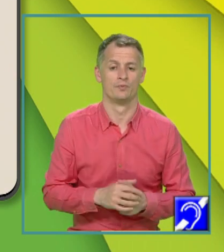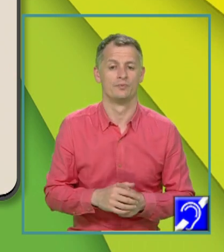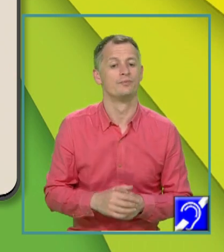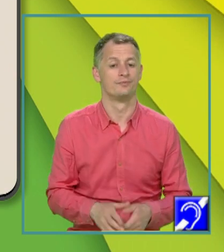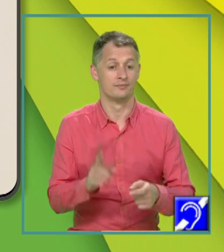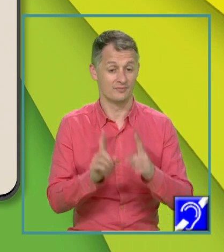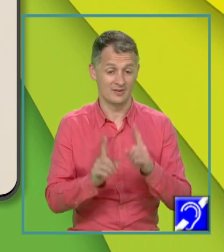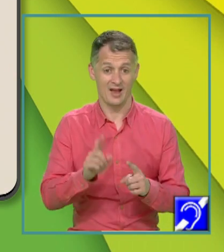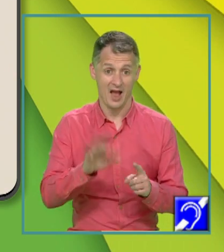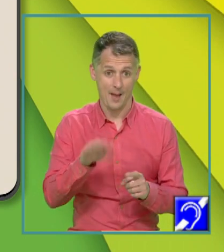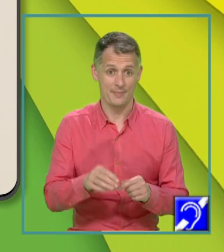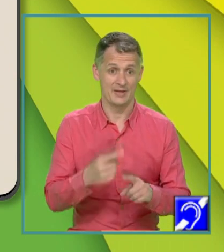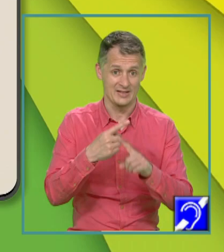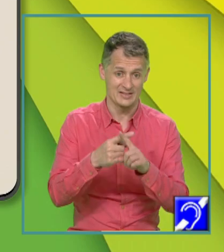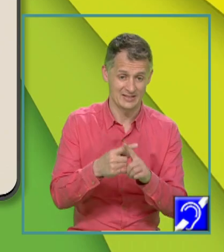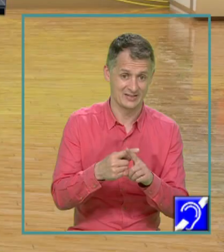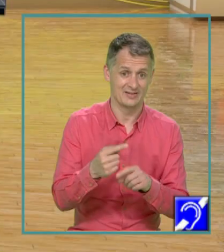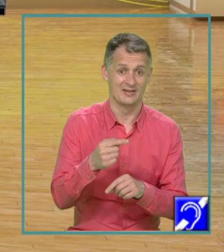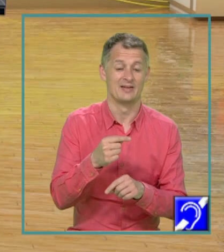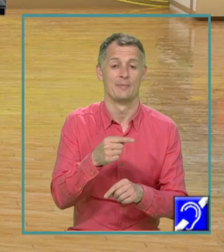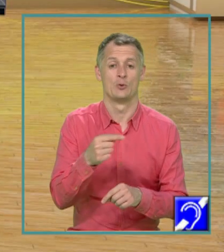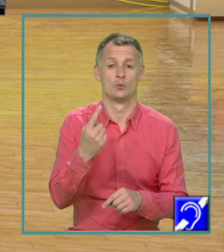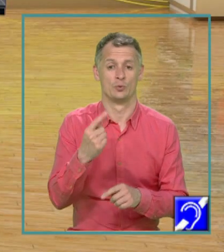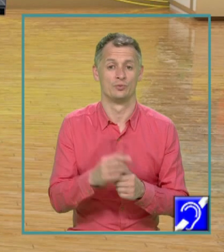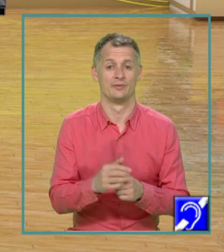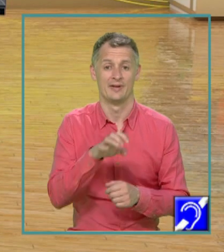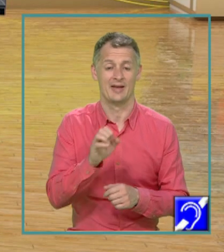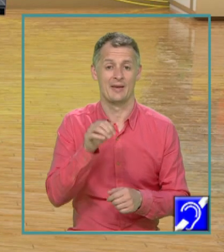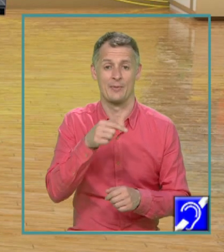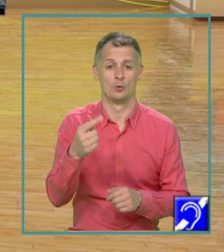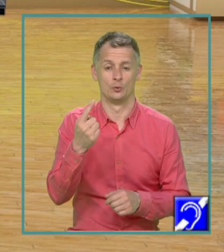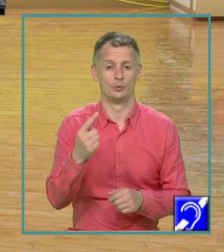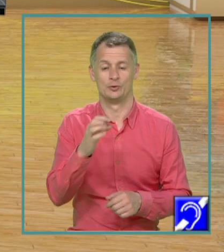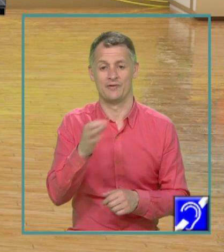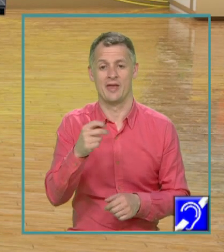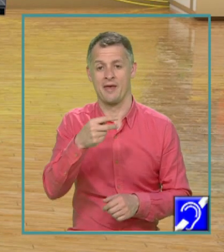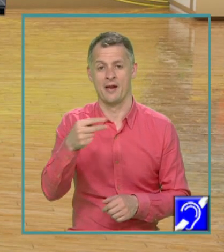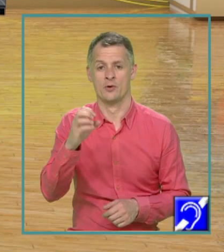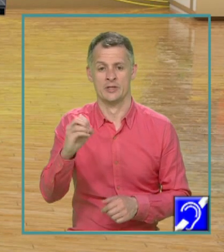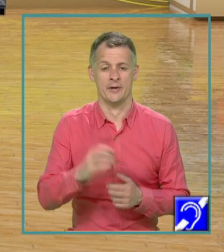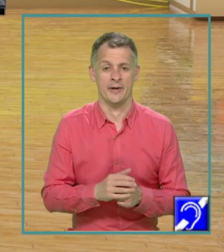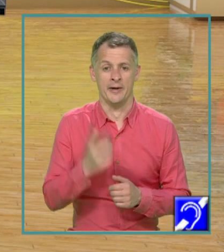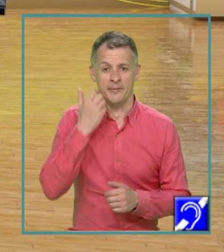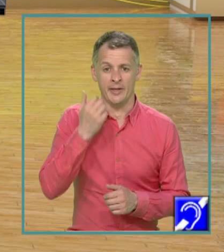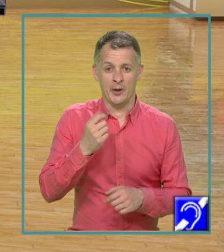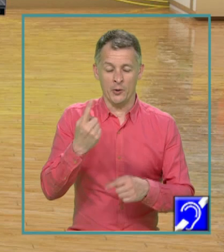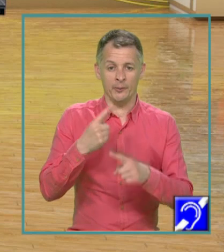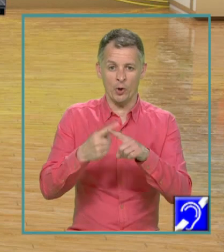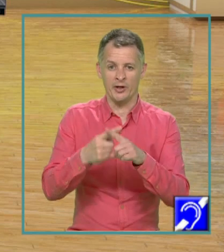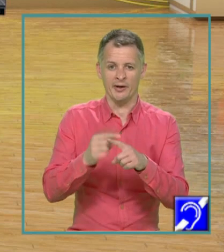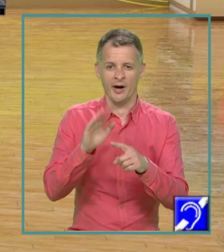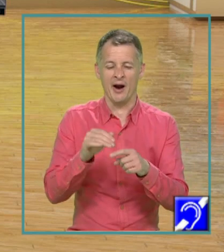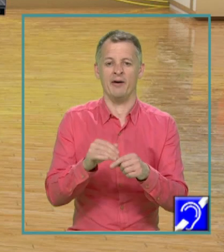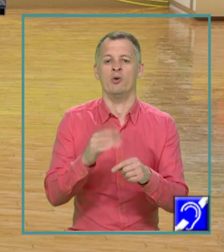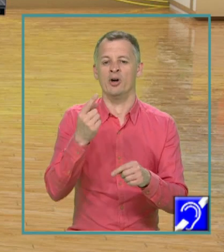cazul în care iau x egal cu minus 1, e de minus 1 va fi 0. Și atunci, când un produs are un